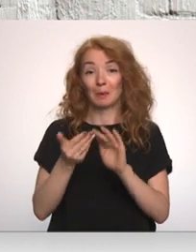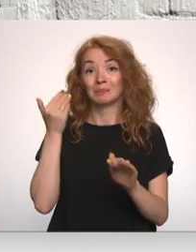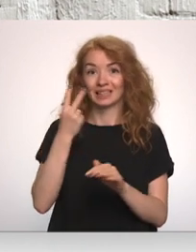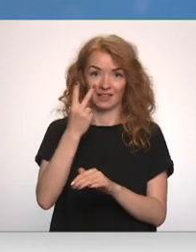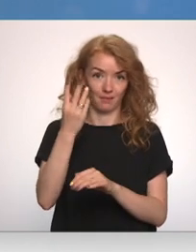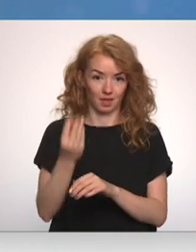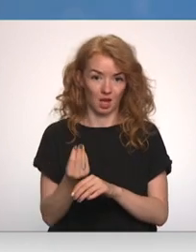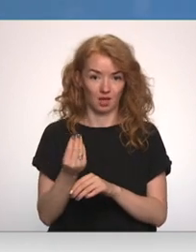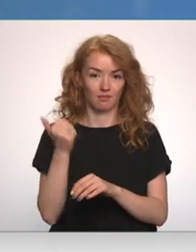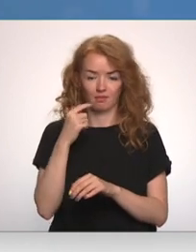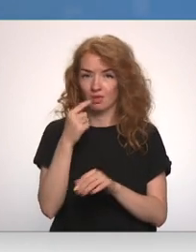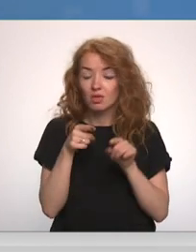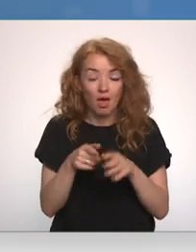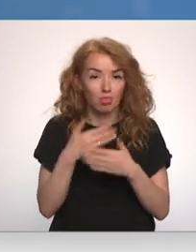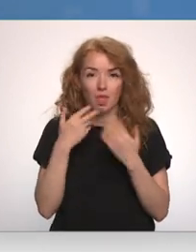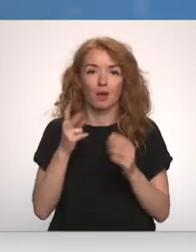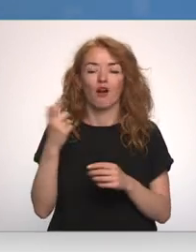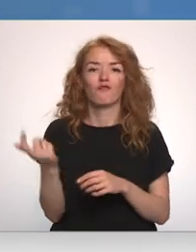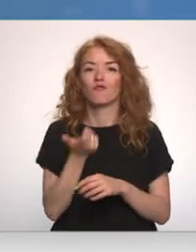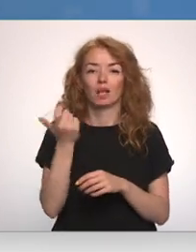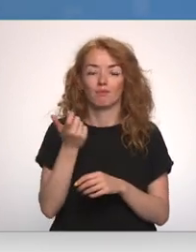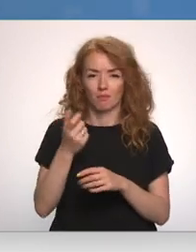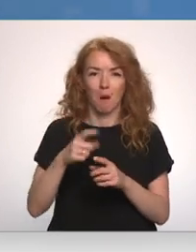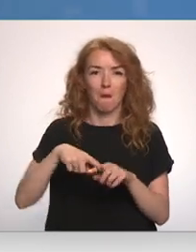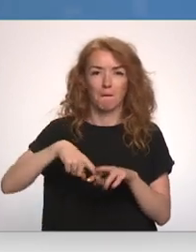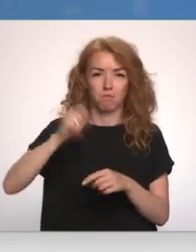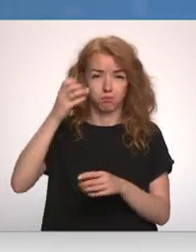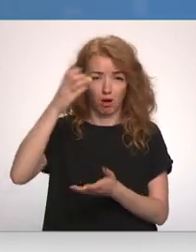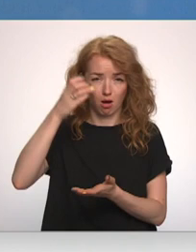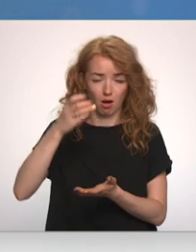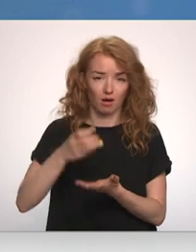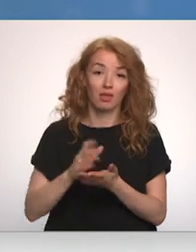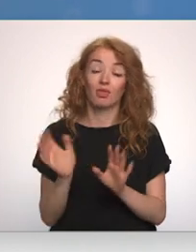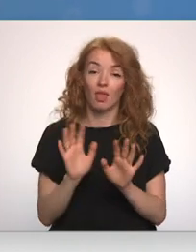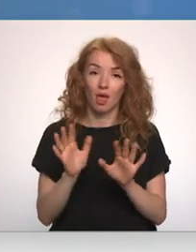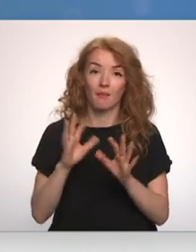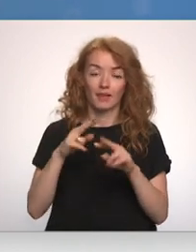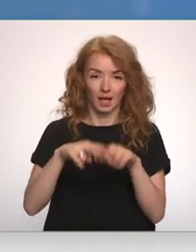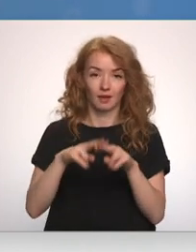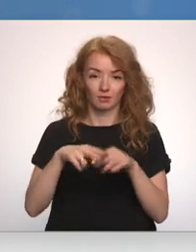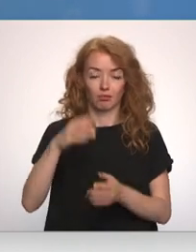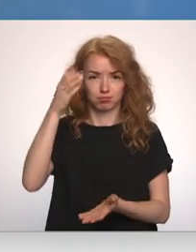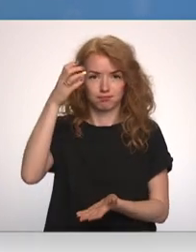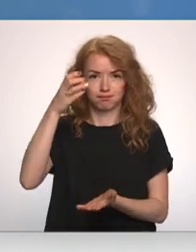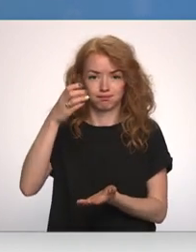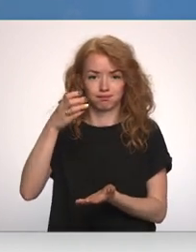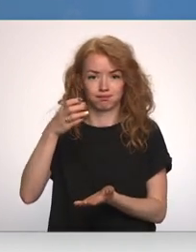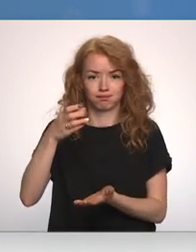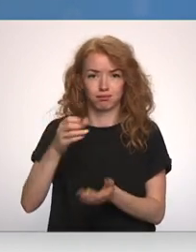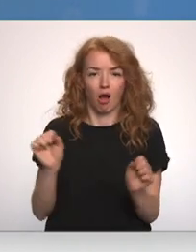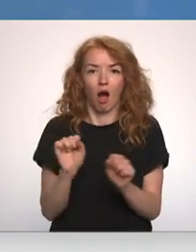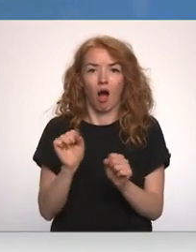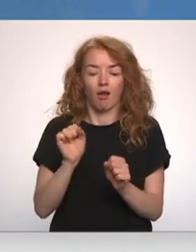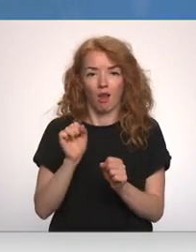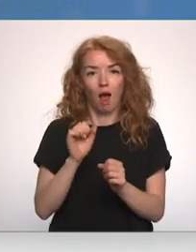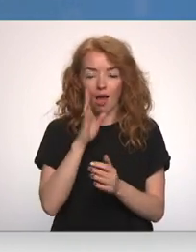divām dienām. Tas tā nebija tā kā filmās, kad ir trosts trūkst un lifts skainu lejā. Nē, bet lifts brauc daudz ātrāk